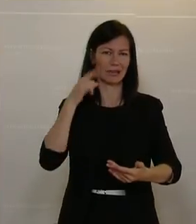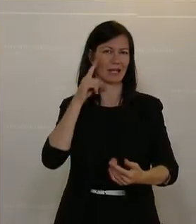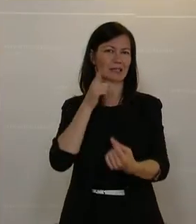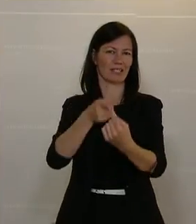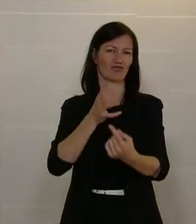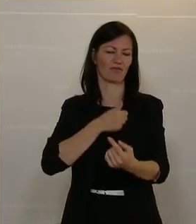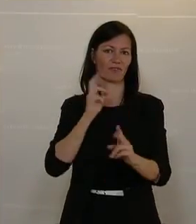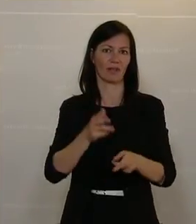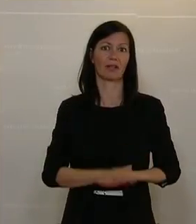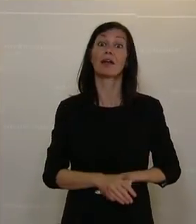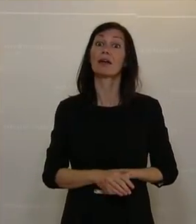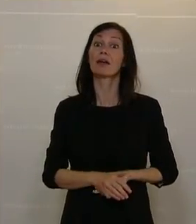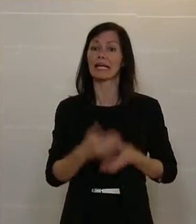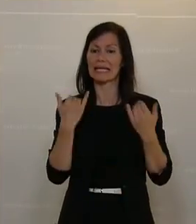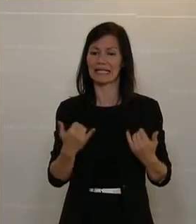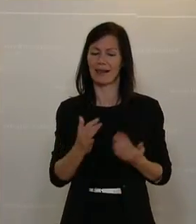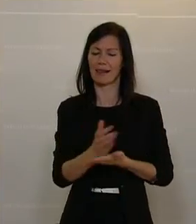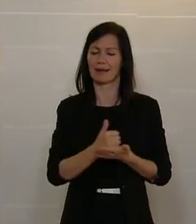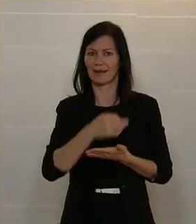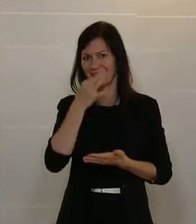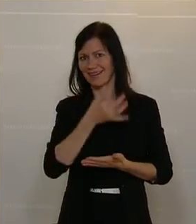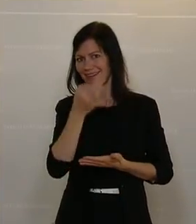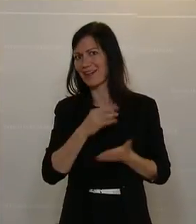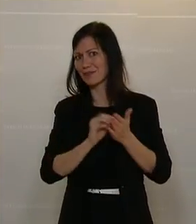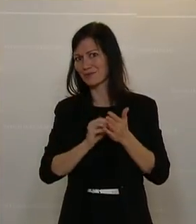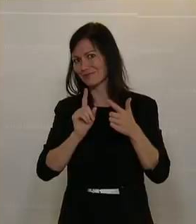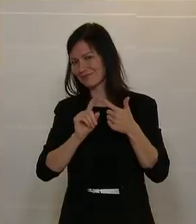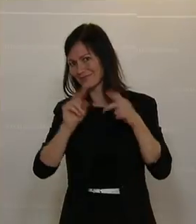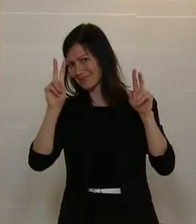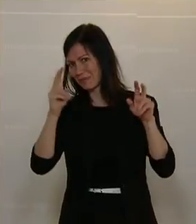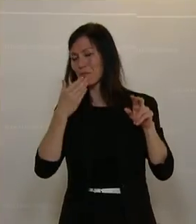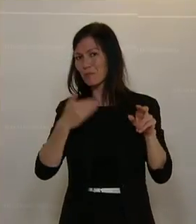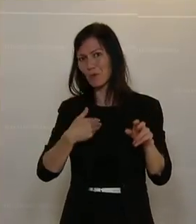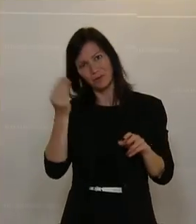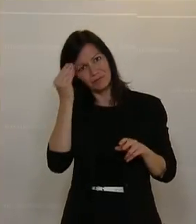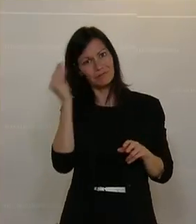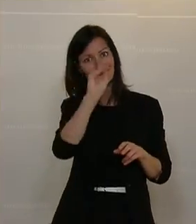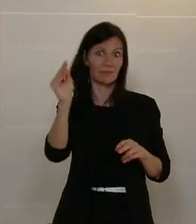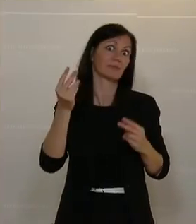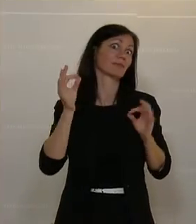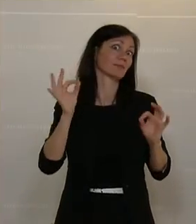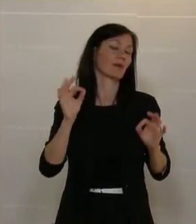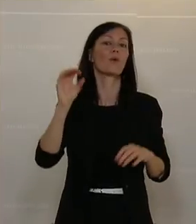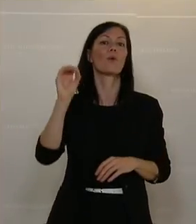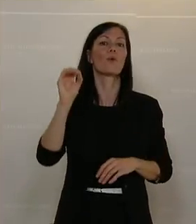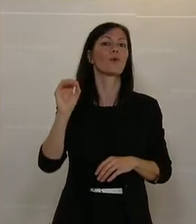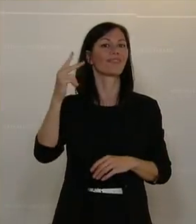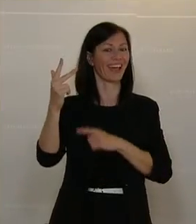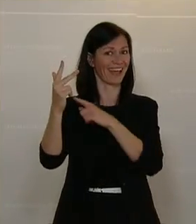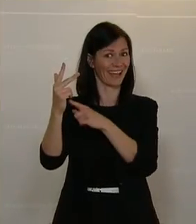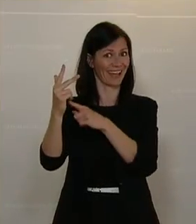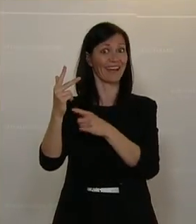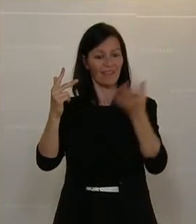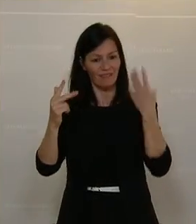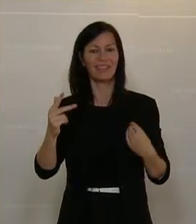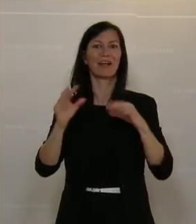auch noch benutzen, weil ich gerade am Wort bin, auf eine weitere sehr gute Initiative hinzuweisen. Und zwar hat Ö3 einmal